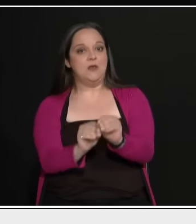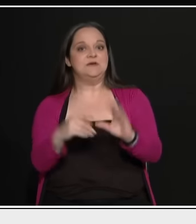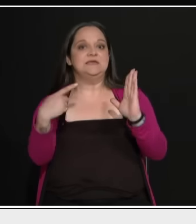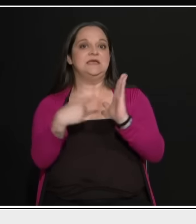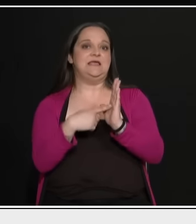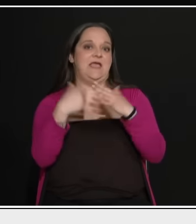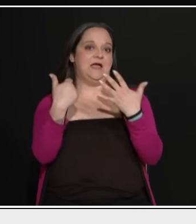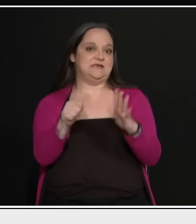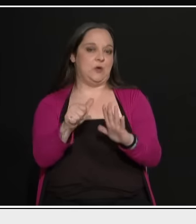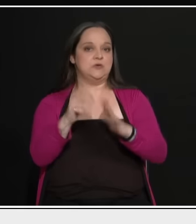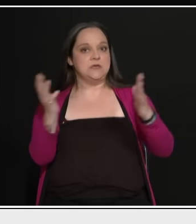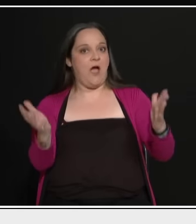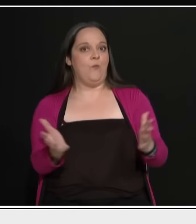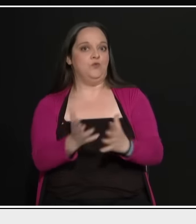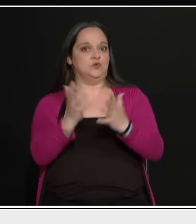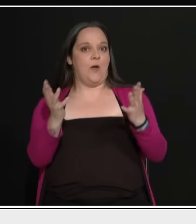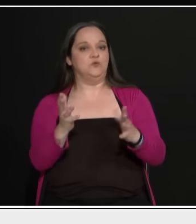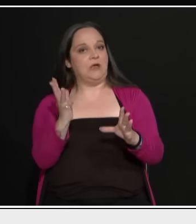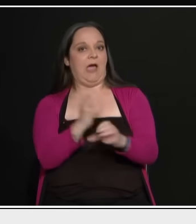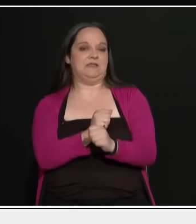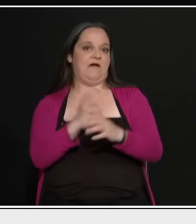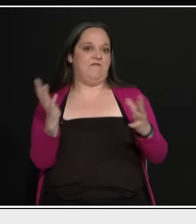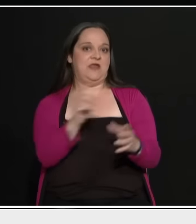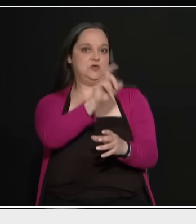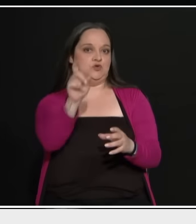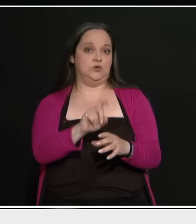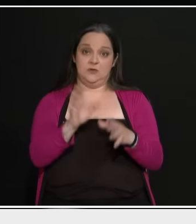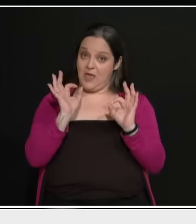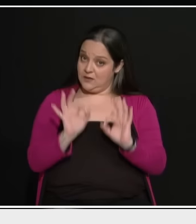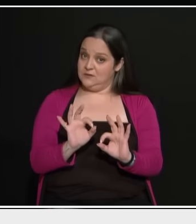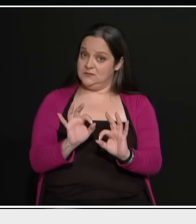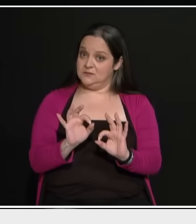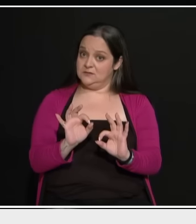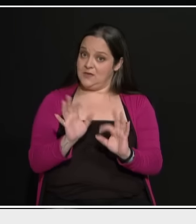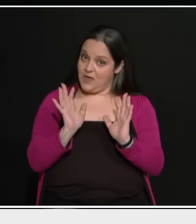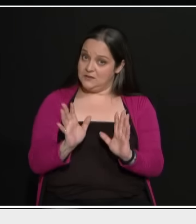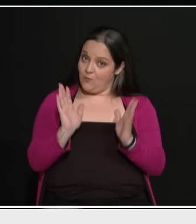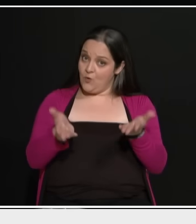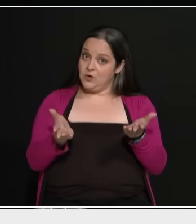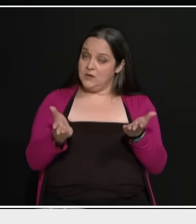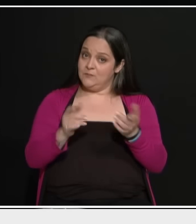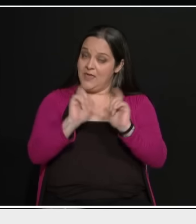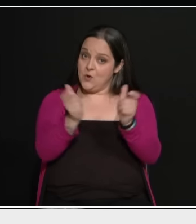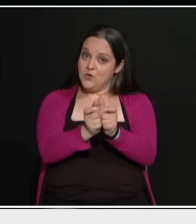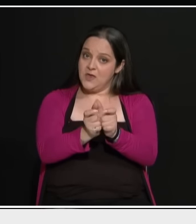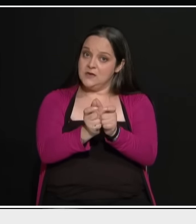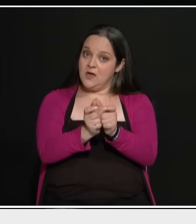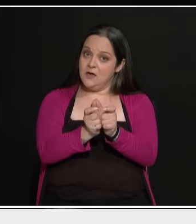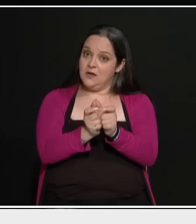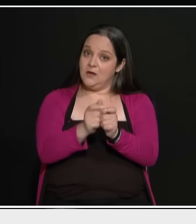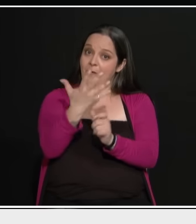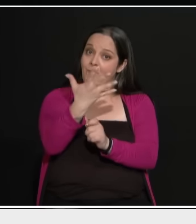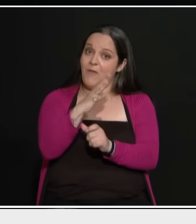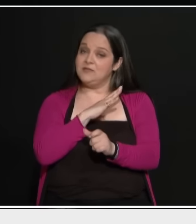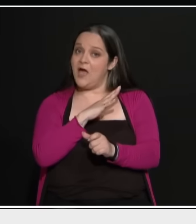έτσι ο κόσμος ζει, το λέω χοντρικά. Ζει ο κόσμος έτσι. Μπορεί μια οικογένεια πέντε